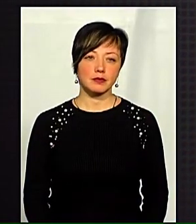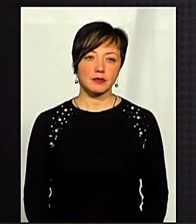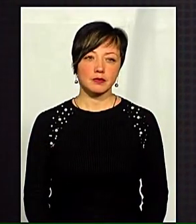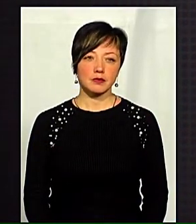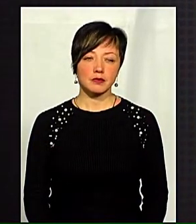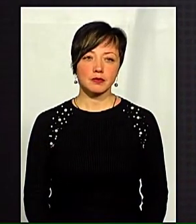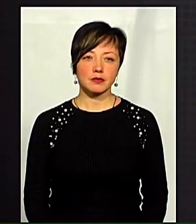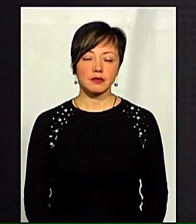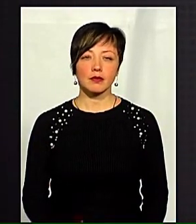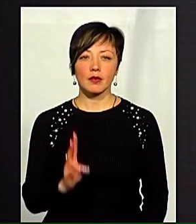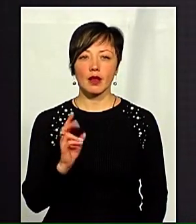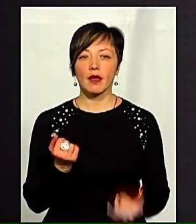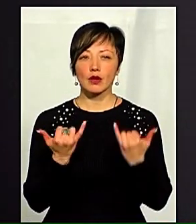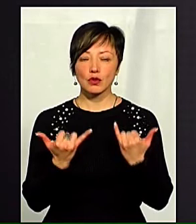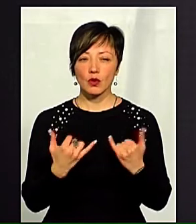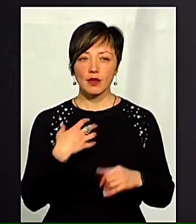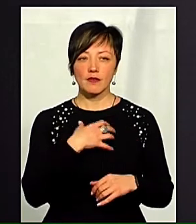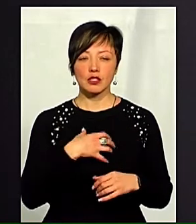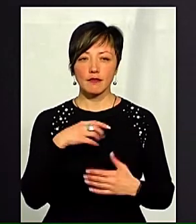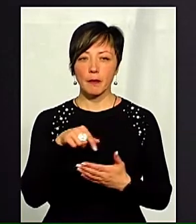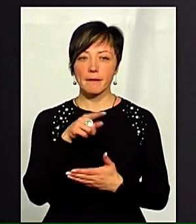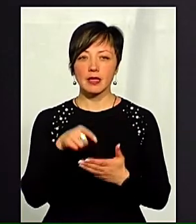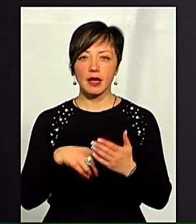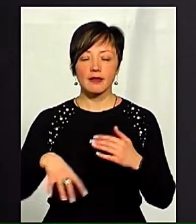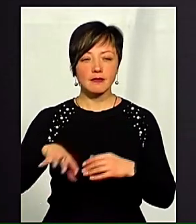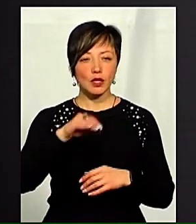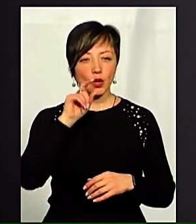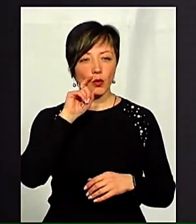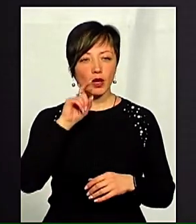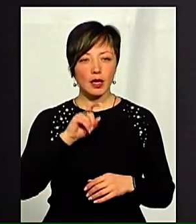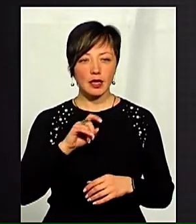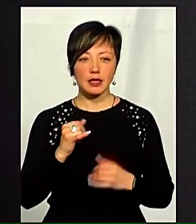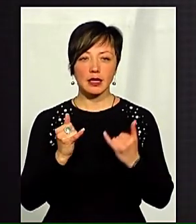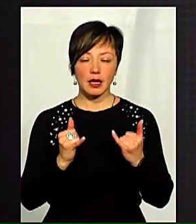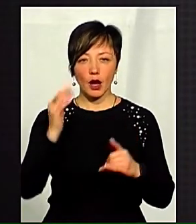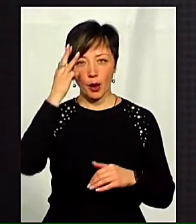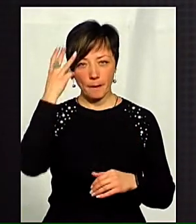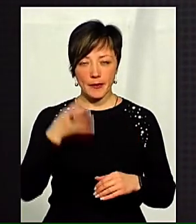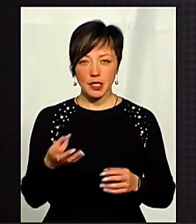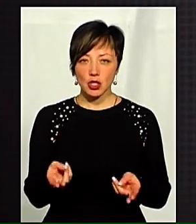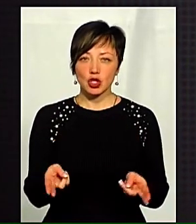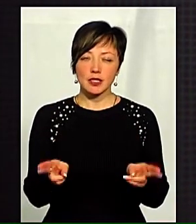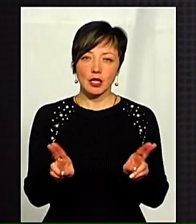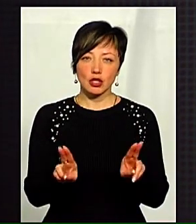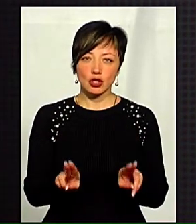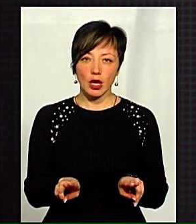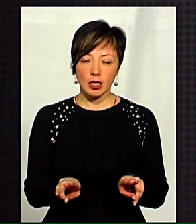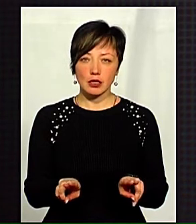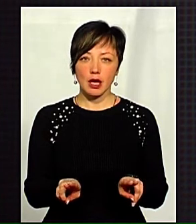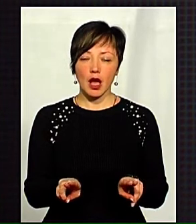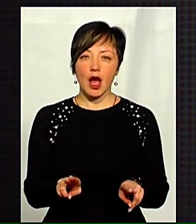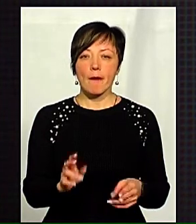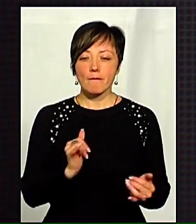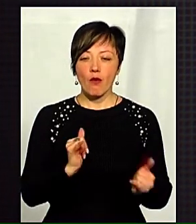На сьогодні важливим питанням для всієї України і для Хмельниччини залишається поводження із